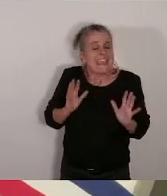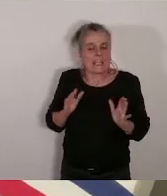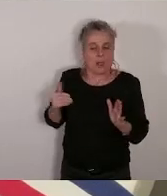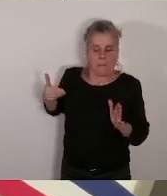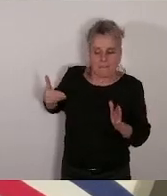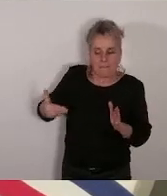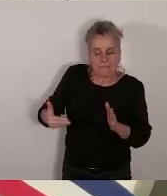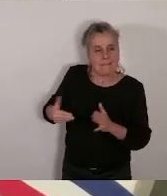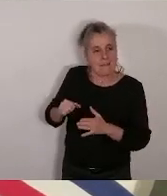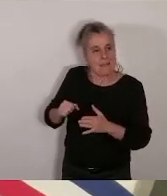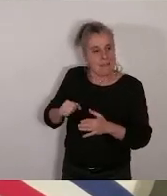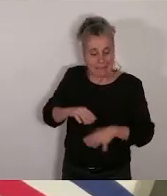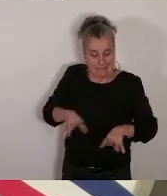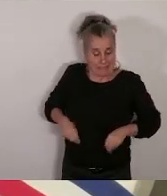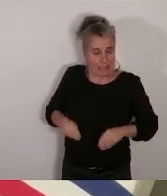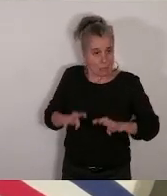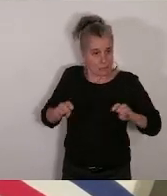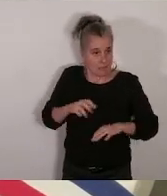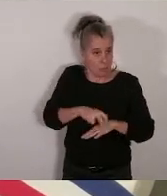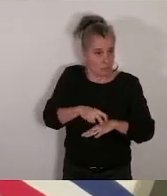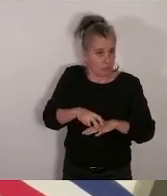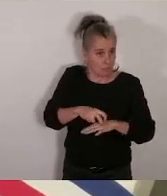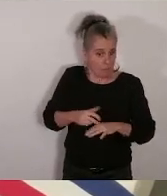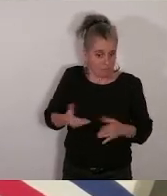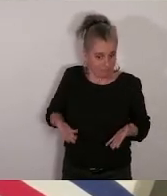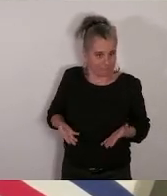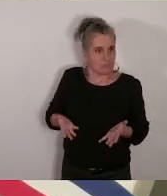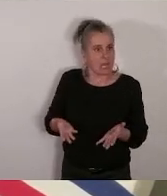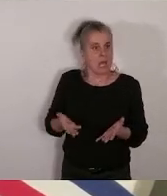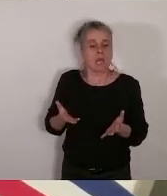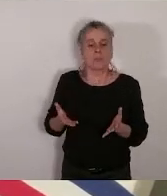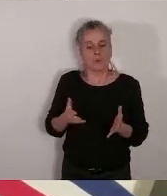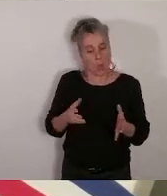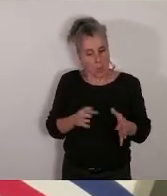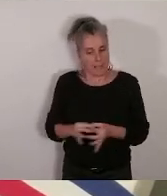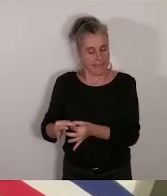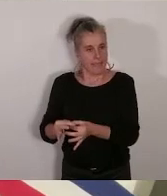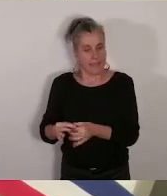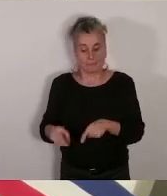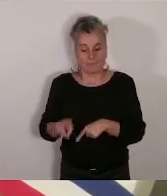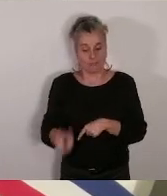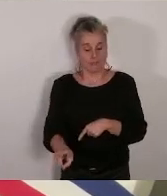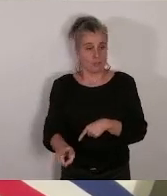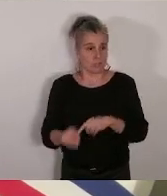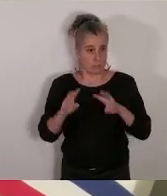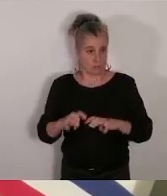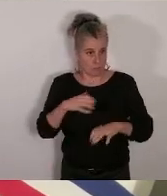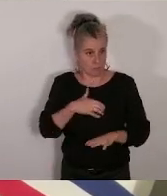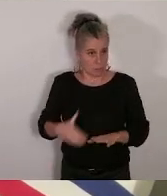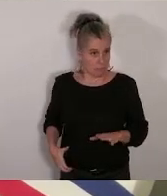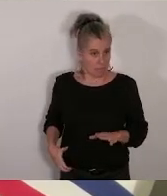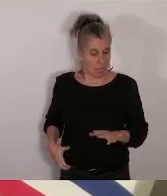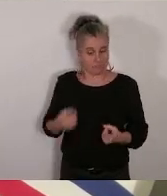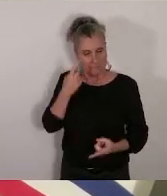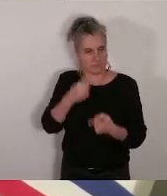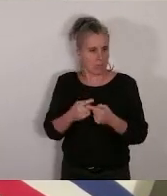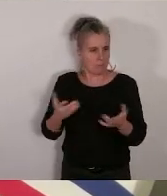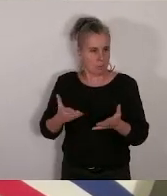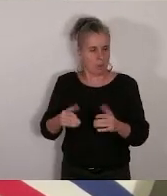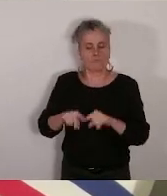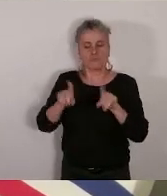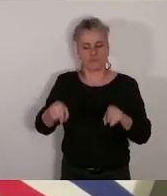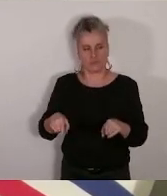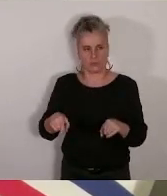'année, comme je le disais. Il est donc adossé à un conseil municipal important qui va se positionner sur le budget de la ville de